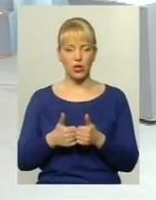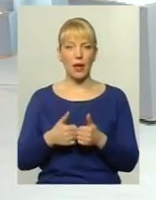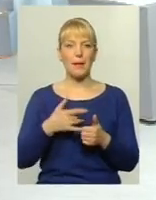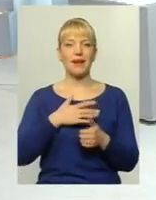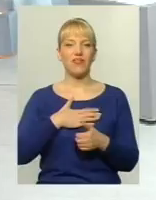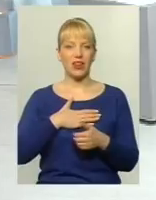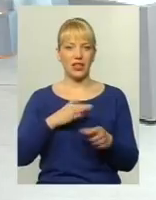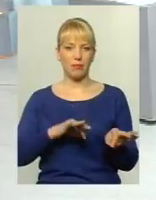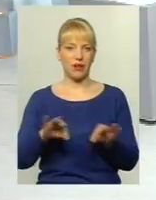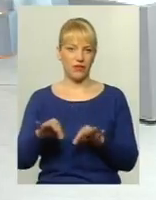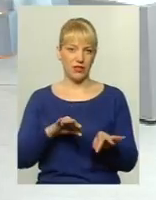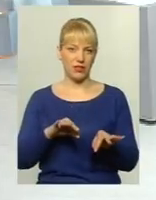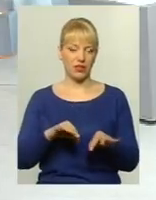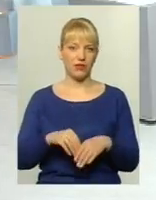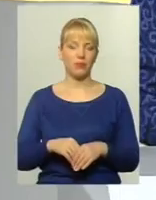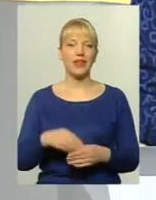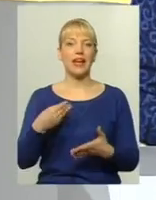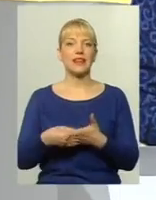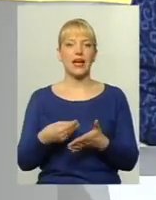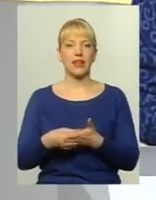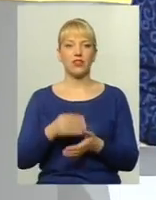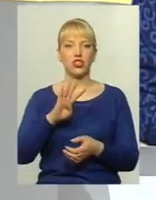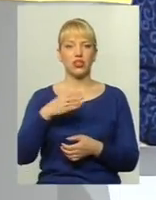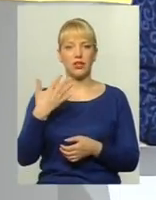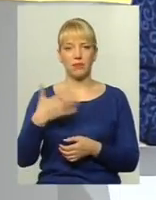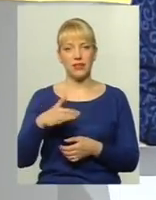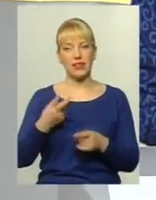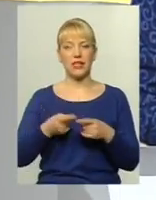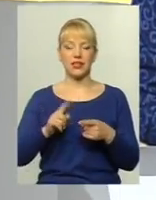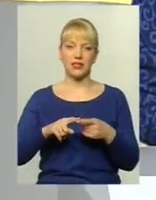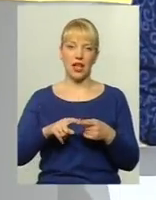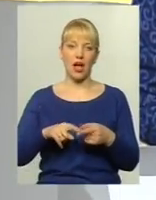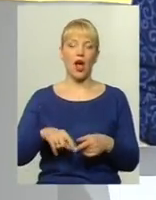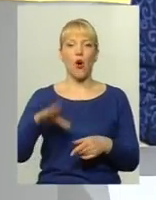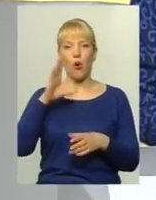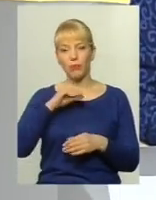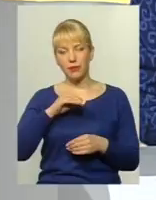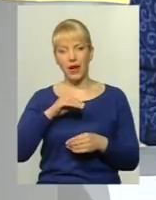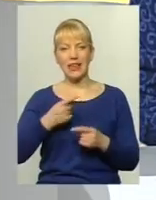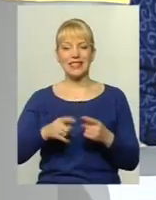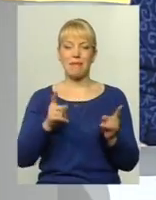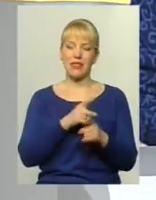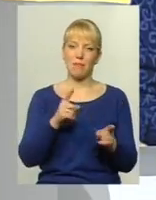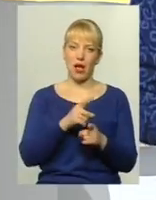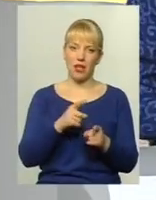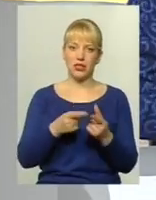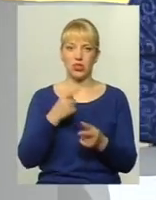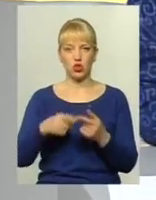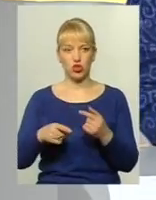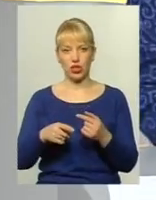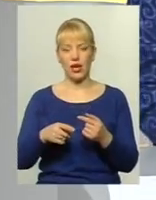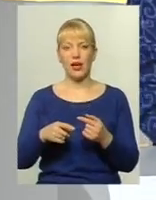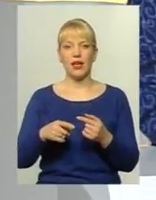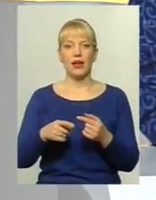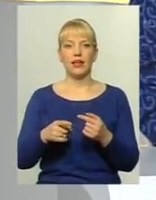перевізників Тариф 4,50 – це оптимальний, це мінімальний Чи тариф, який